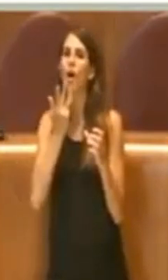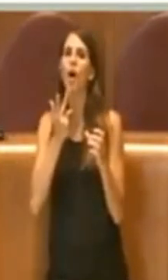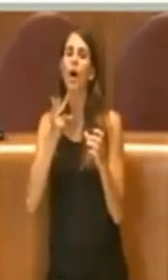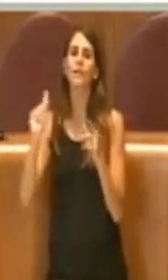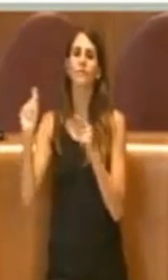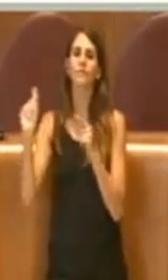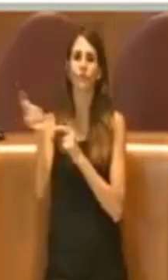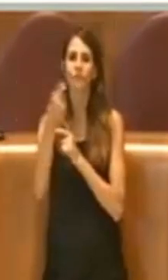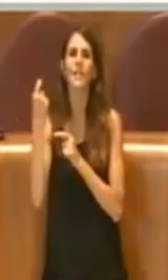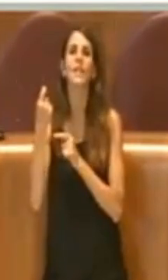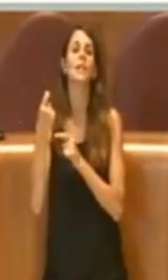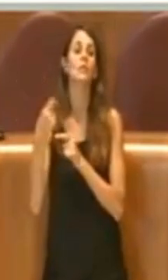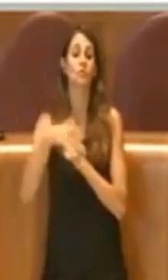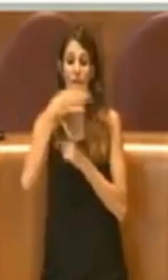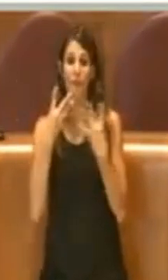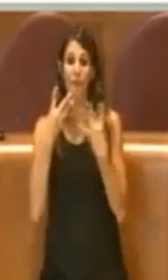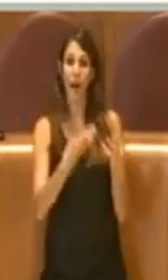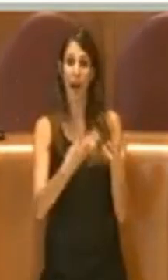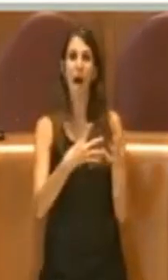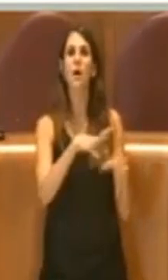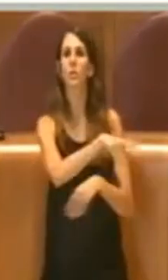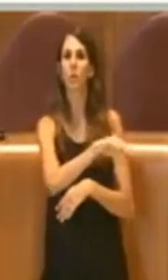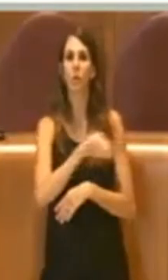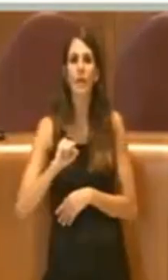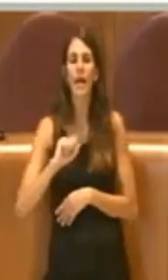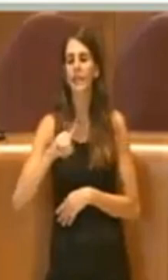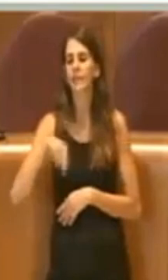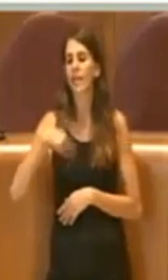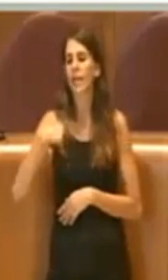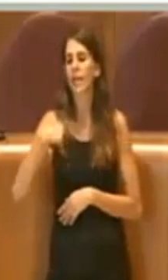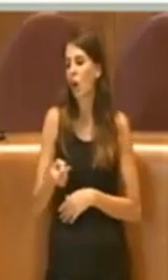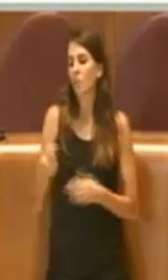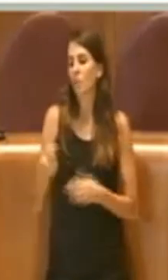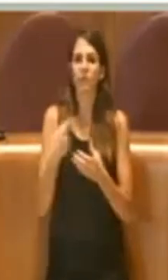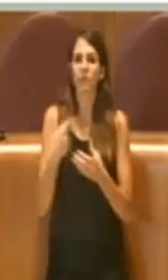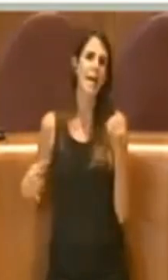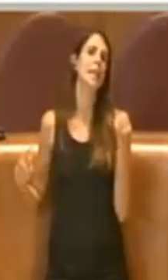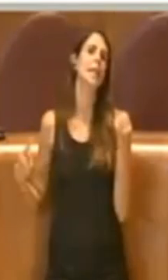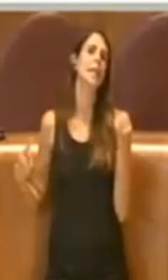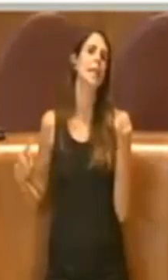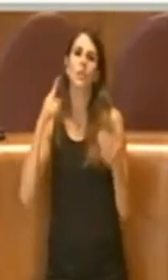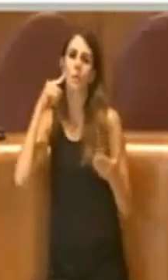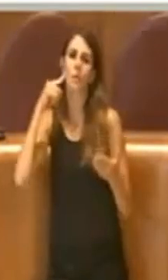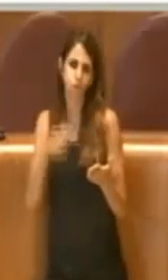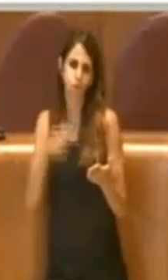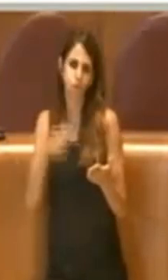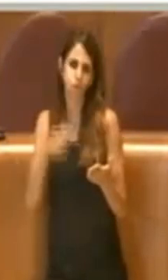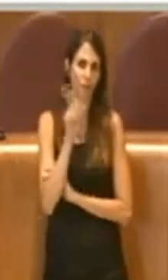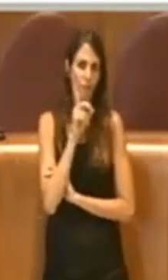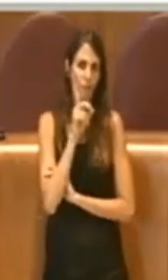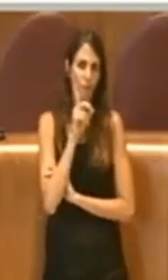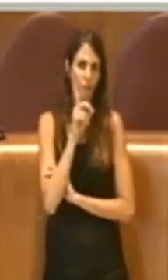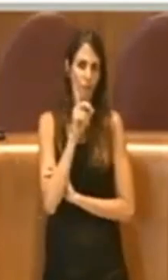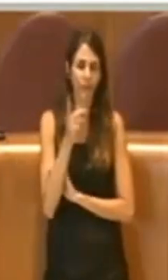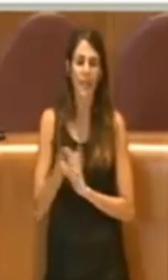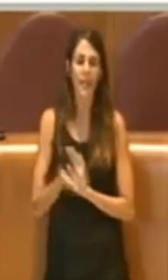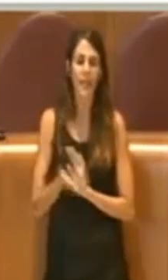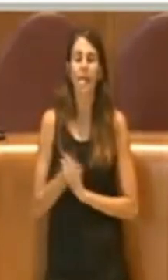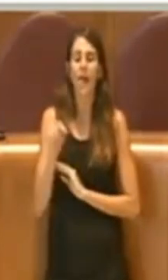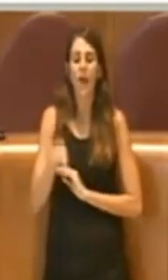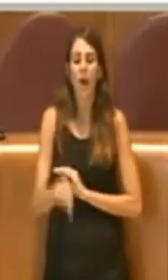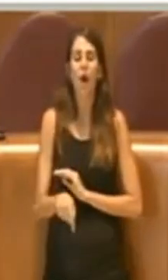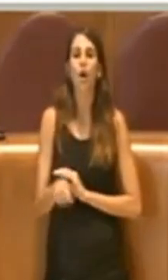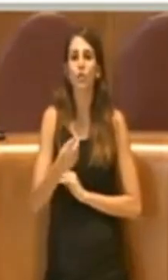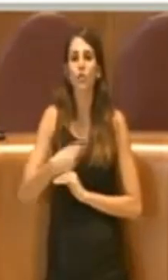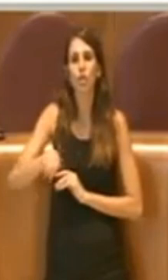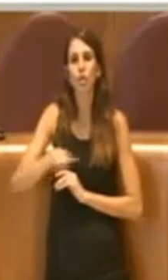lo riconsegna correttamente all'amministrazione, a quel punto il guaio inizia, quindi anche il motivo per cui oggi ci troviamo ad